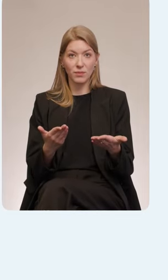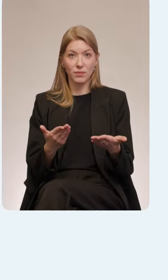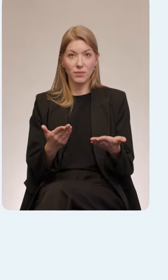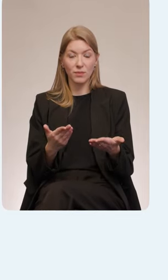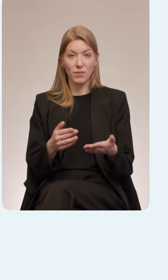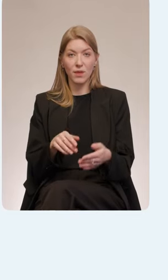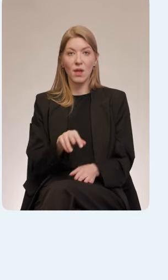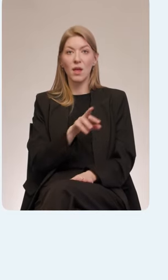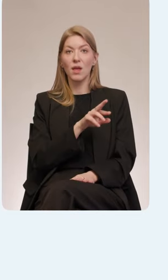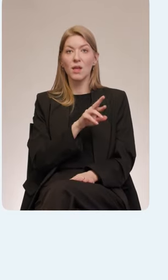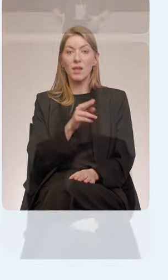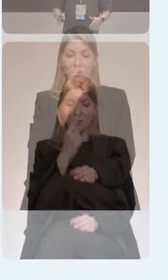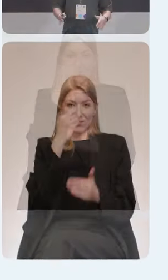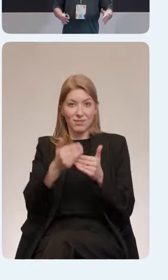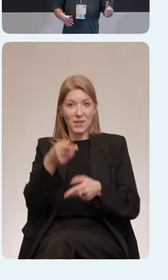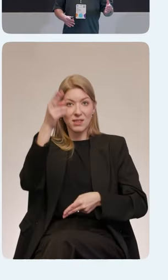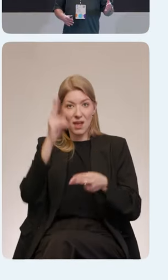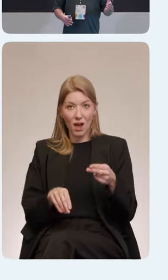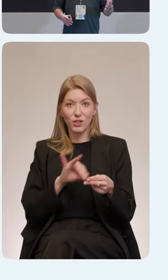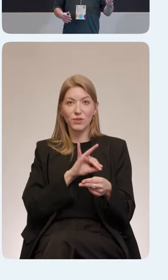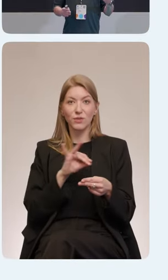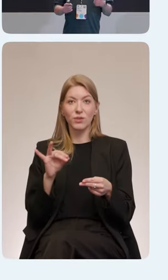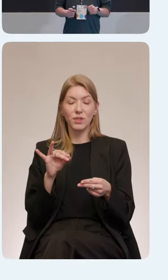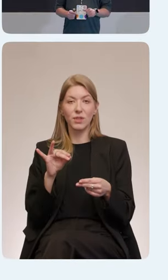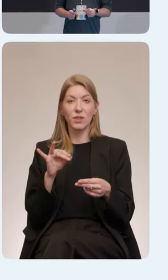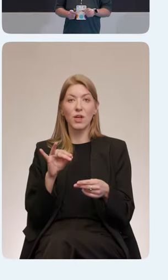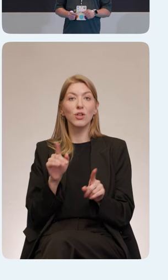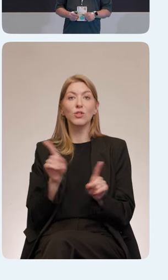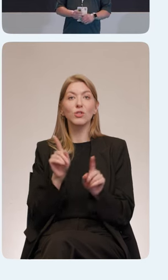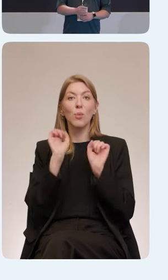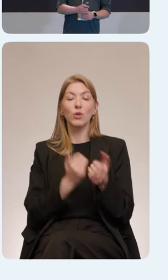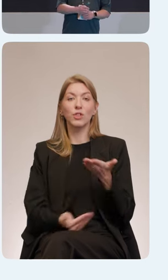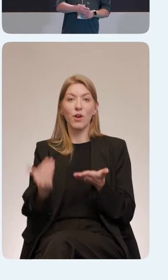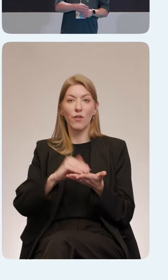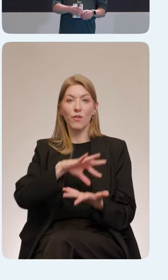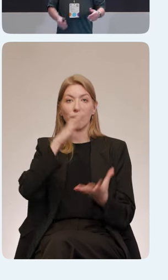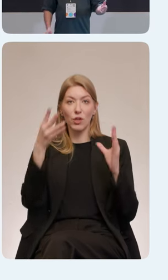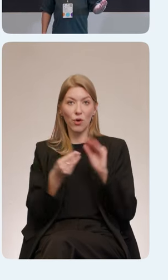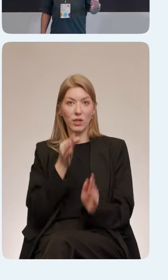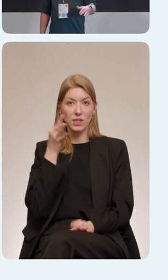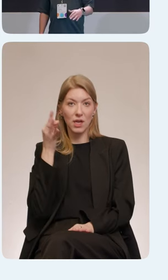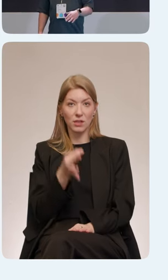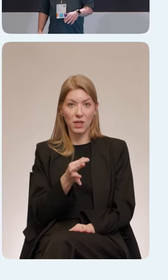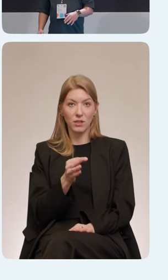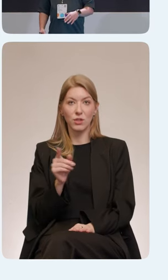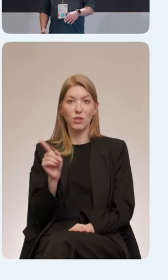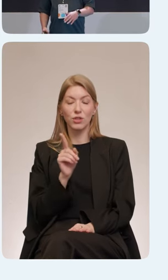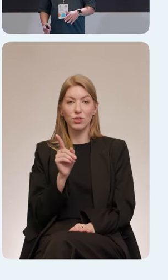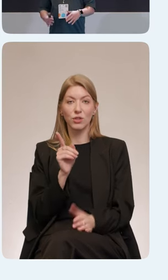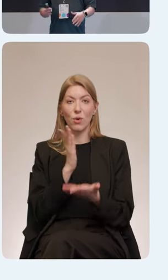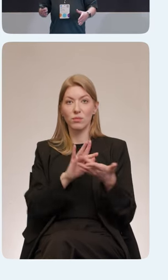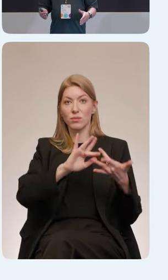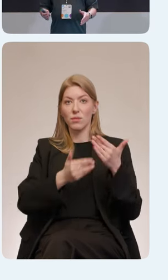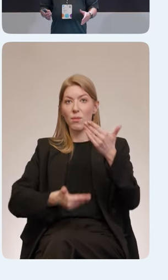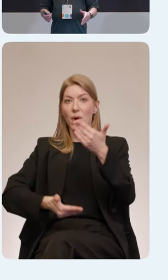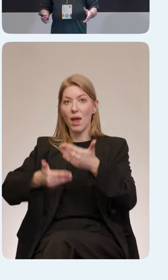тут подгоняют, я заканчиваю, и то есть, что можно по итогу сказать, что если на уровне макета